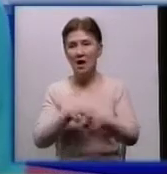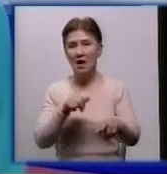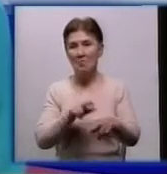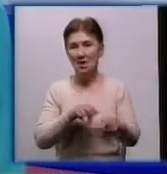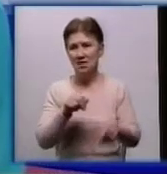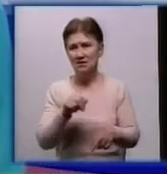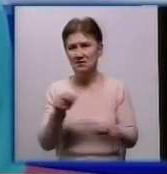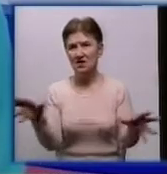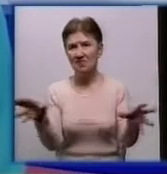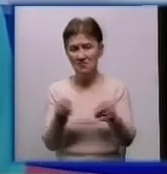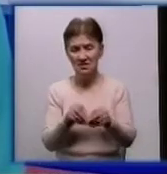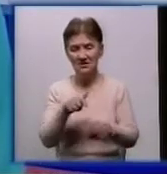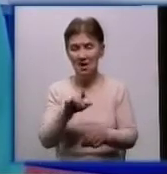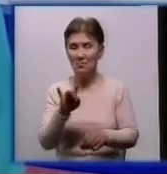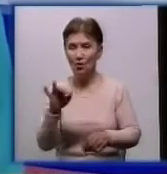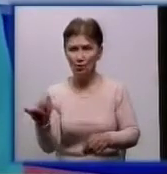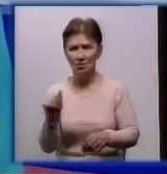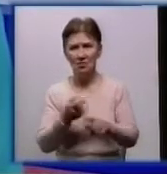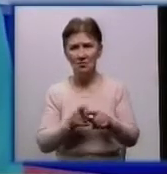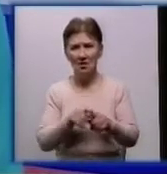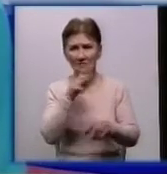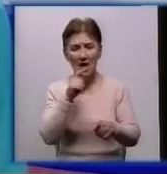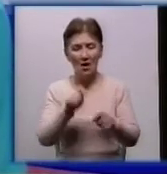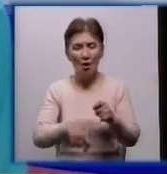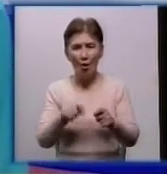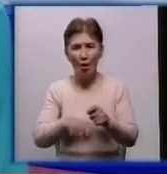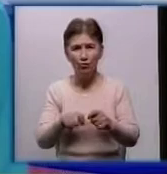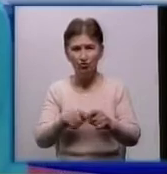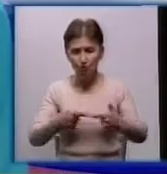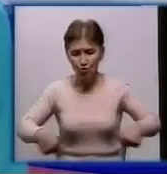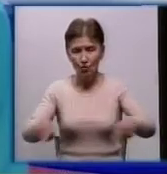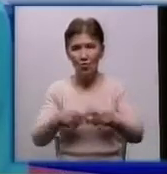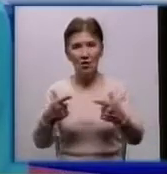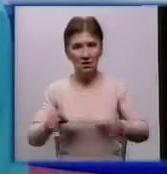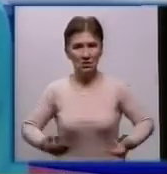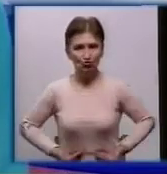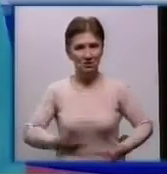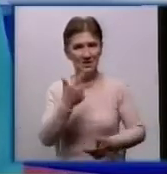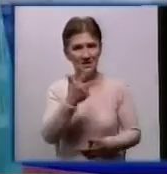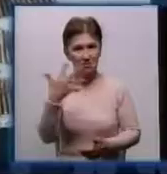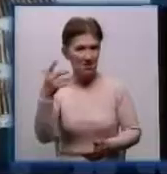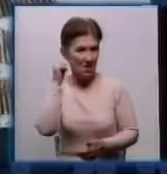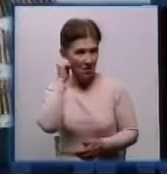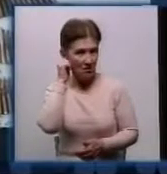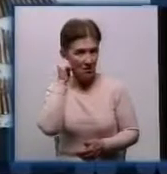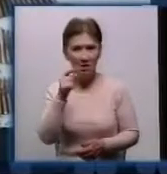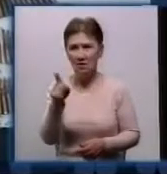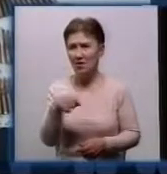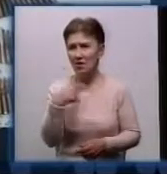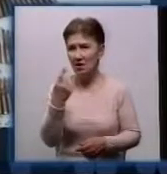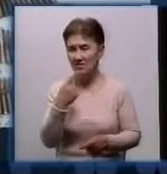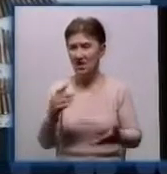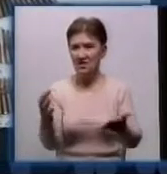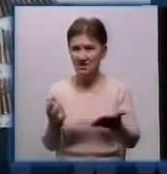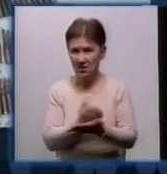поліції спільно з СБУшниками виявили під час обшуку у будинку, де мешкав 35-річний підозрюваний. На Горищі оселі правоохоронці